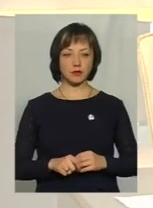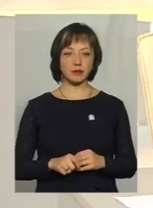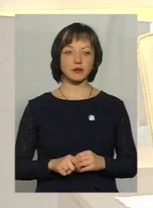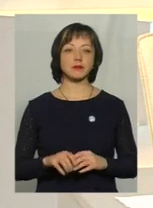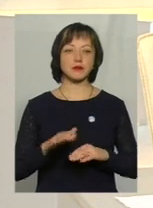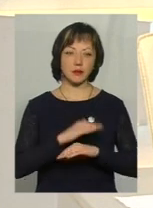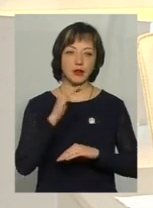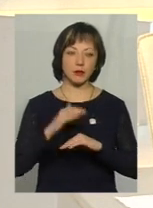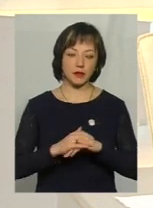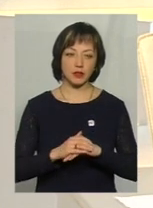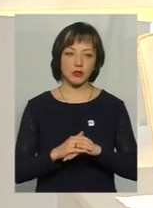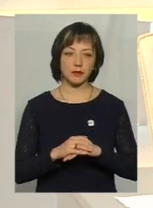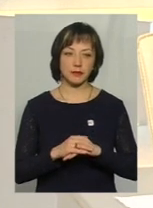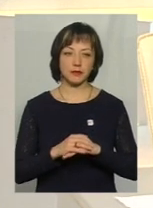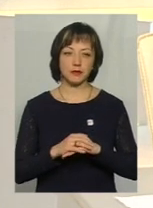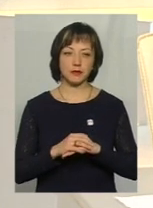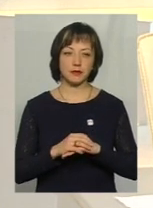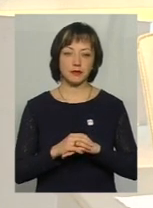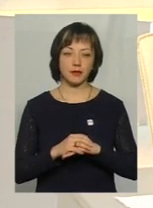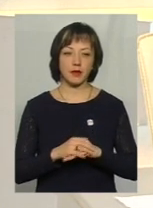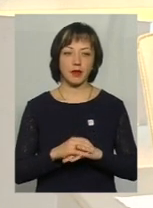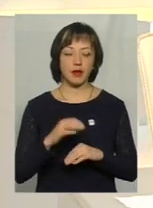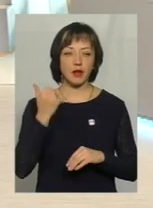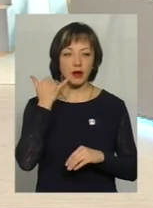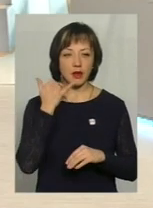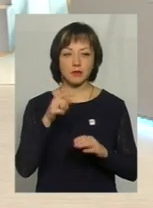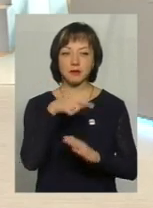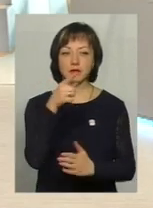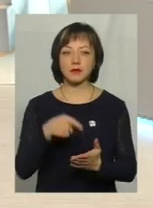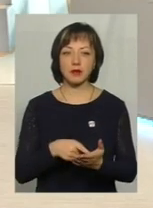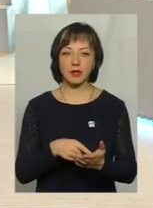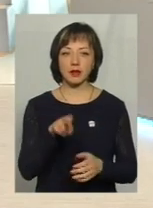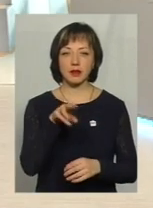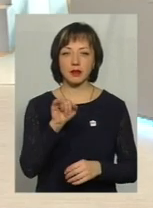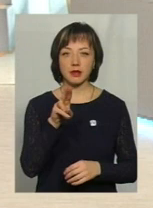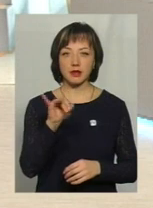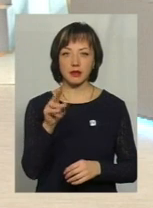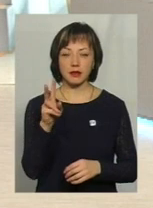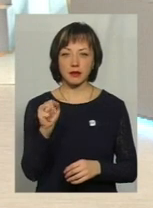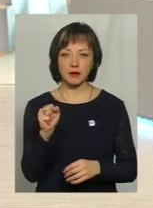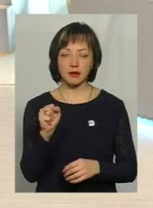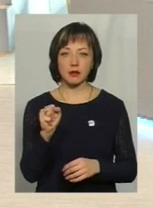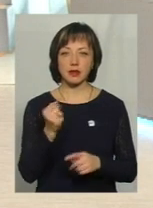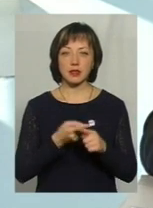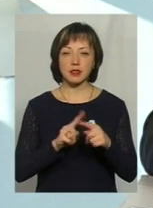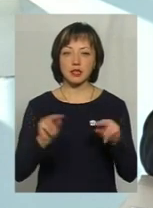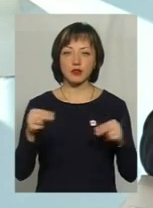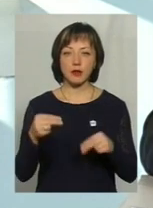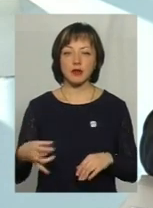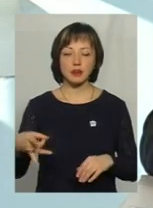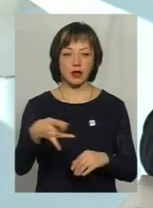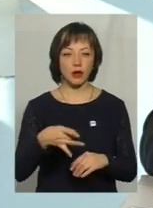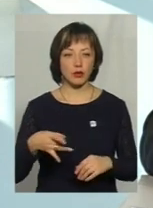Добрий вечір, вам. Добрий вечір. Я хотів звернути засипання дігиту. Це Чебровецький район